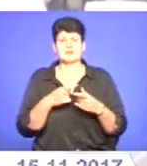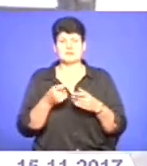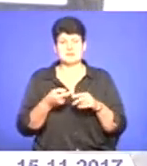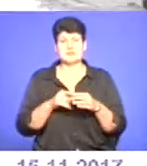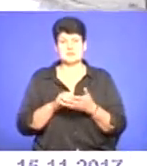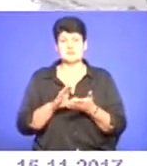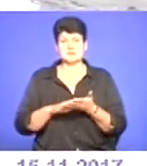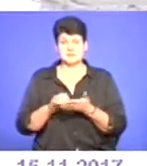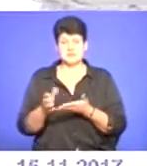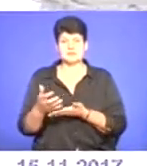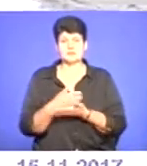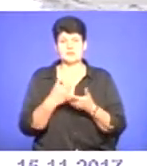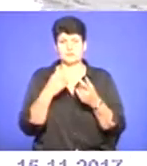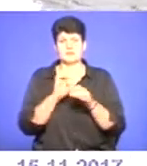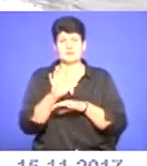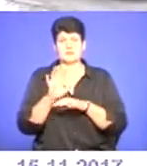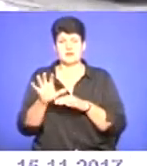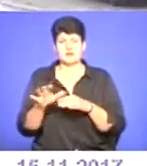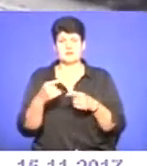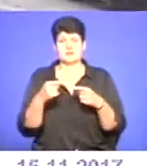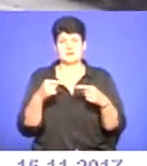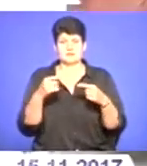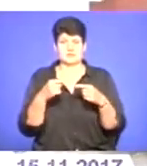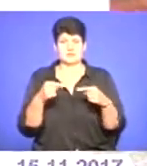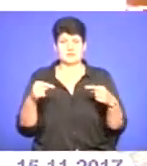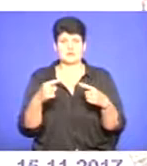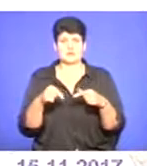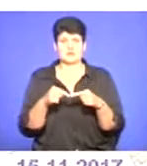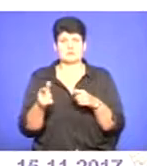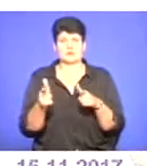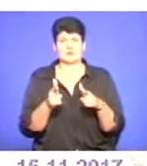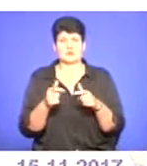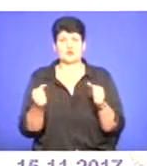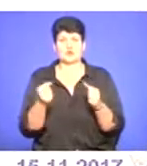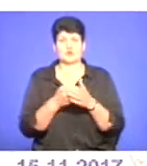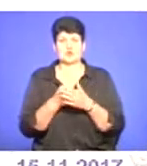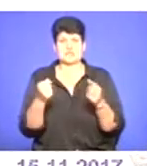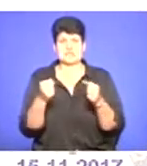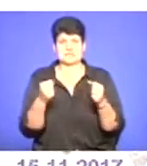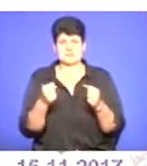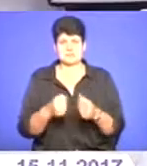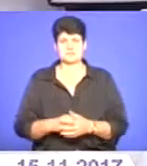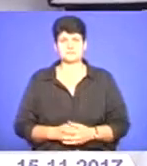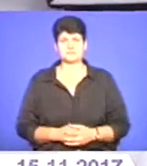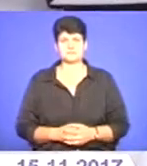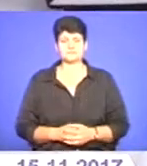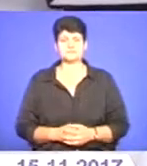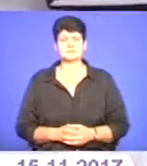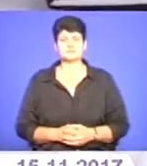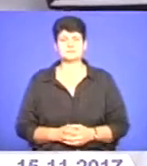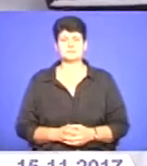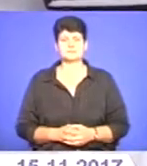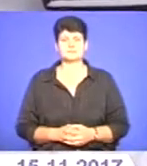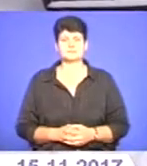інформацію направляють у відповідні органи. Або ті ретельніше підготувалися до зими. Юлія Валах, Юрій Багрій, Андрій Прокопів, Вісті